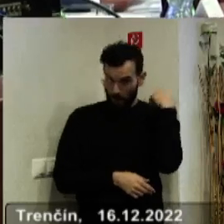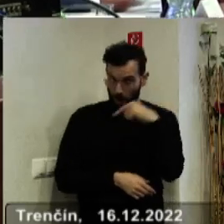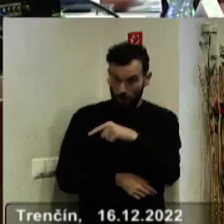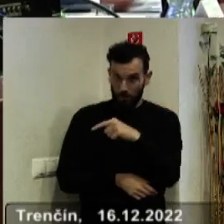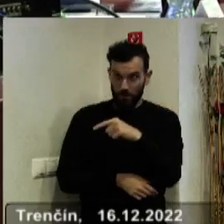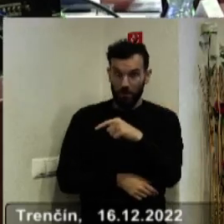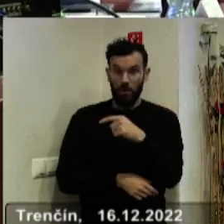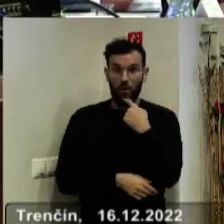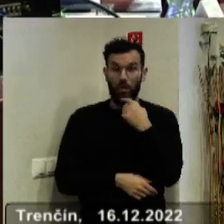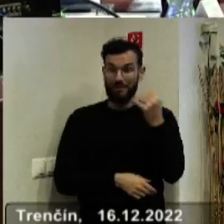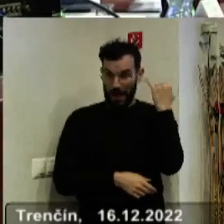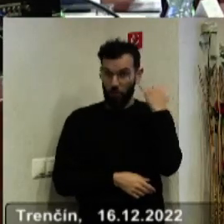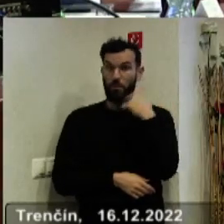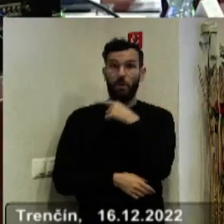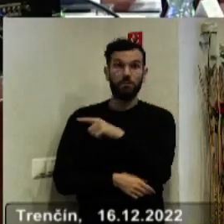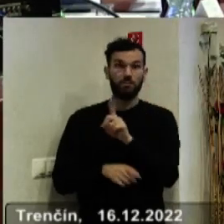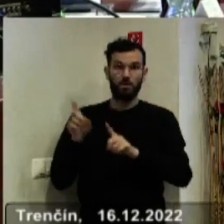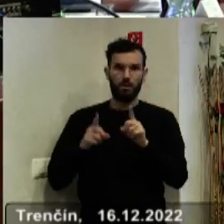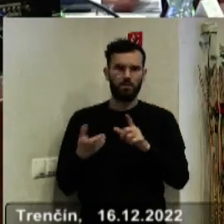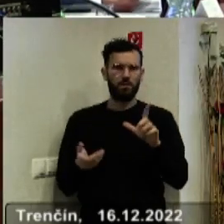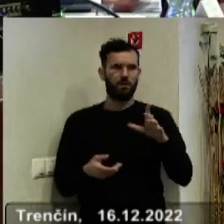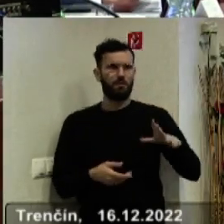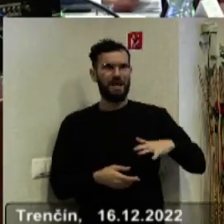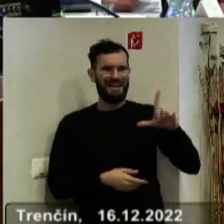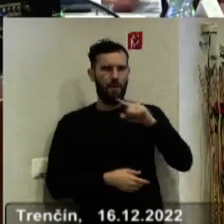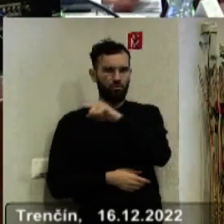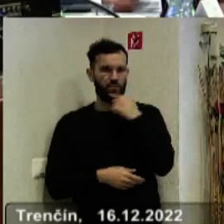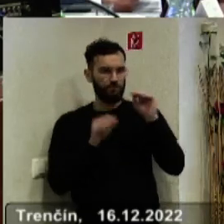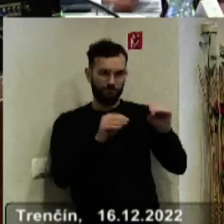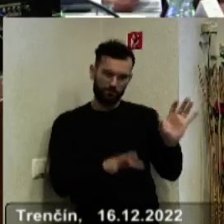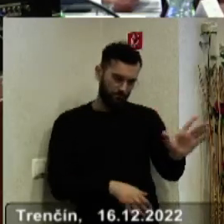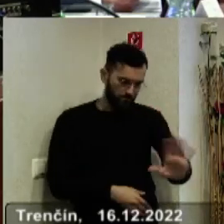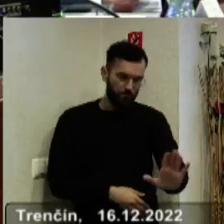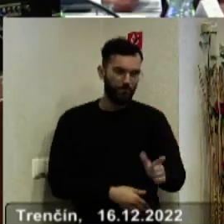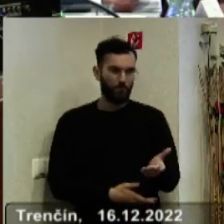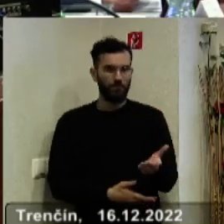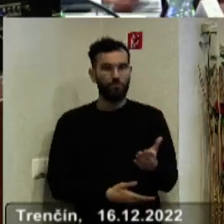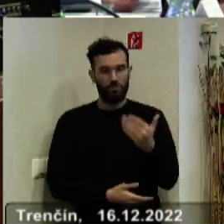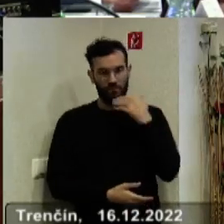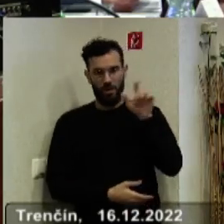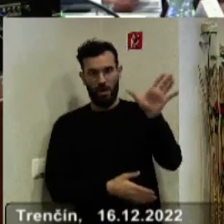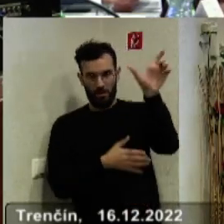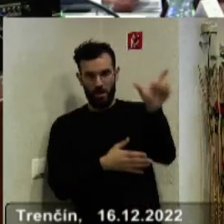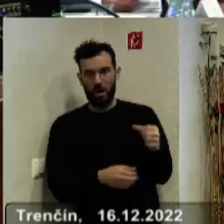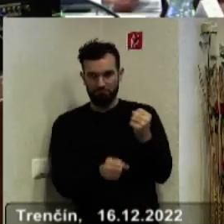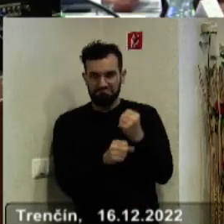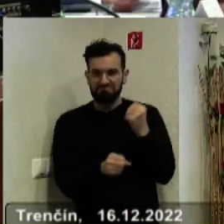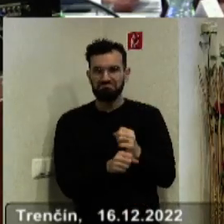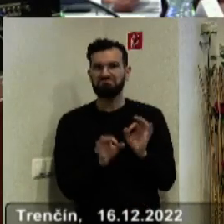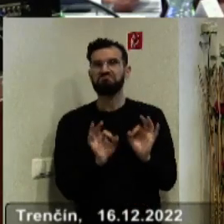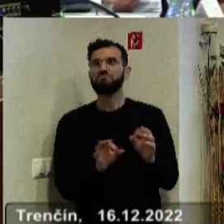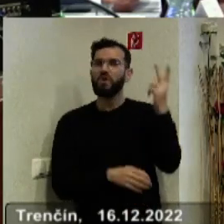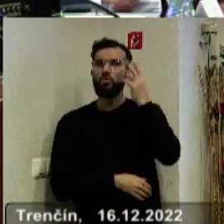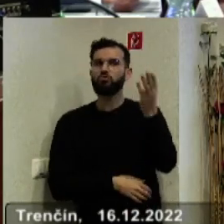chvíľkami také, chvíľkami taký pocit, že pani Lamačková školi je ho, čiže naozaj vereľa ďaká vám za tú vašu prácu a činnosť, ktorú